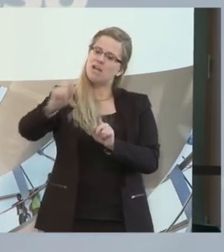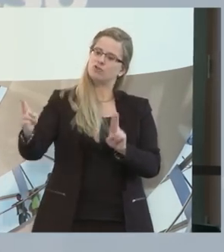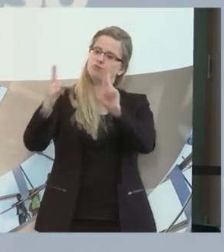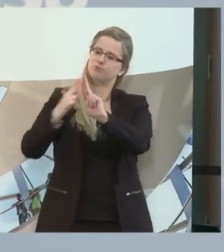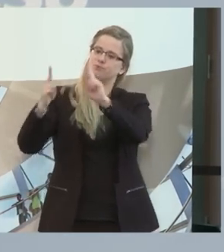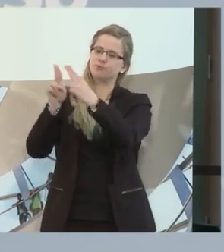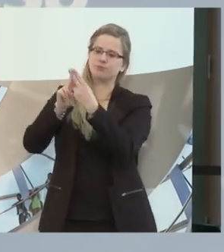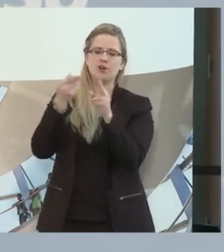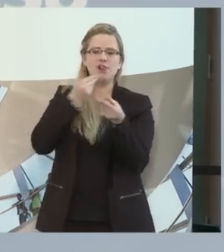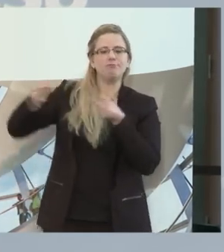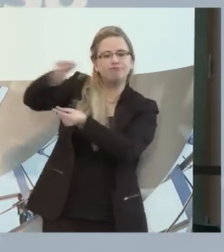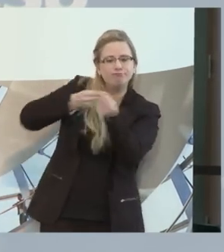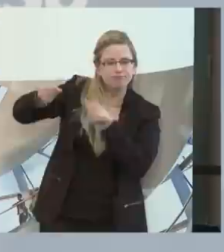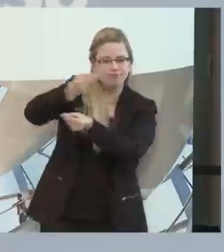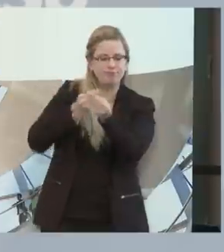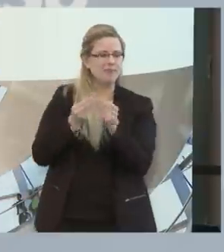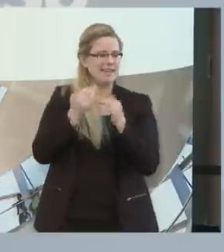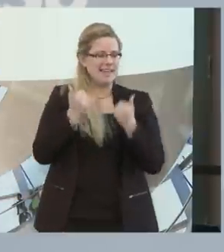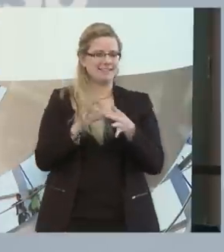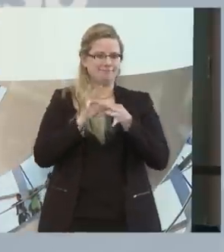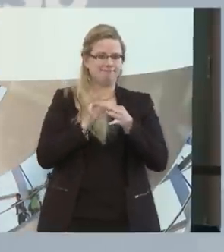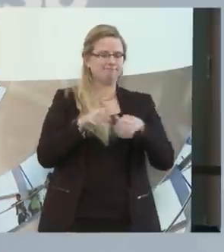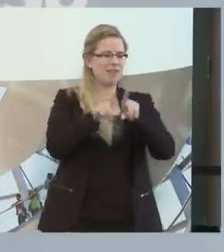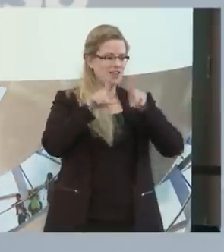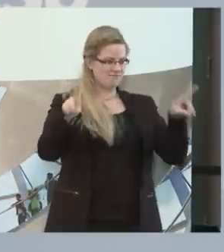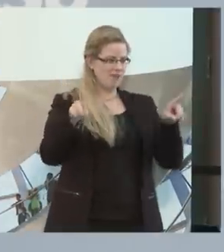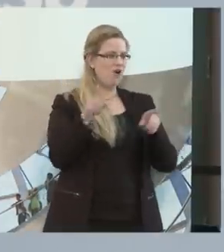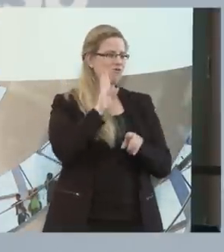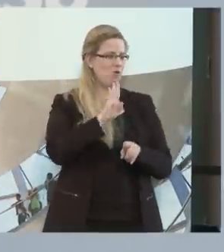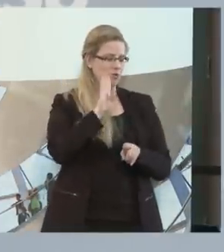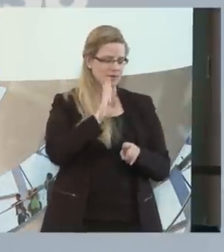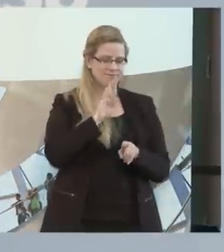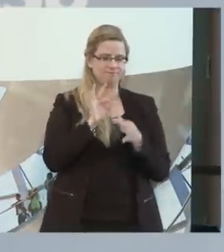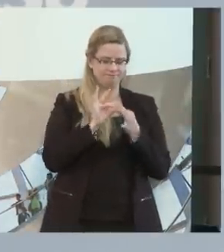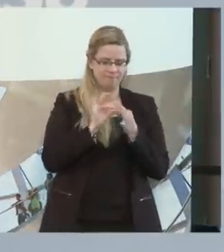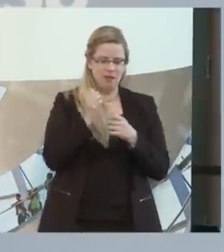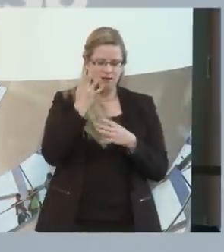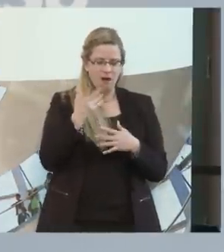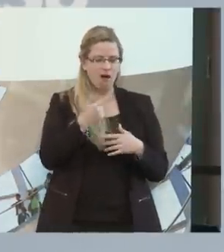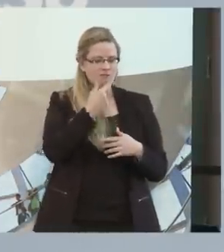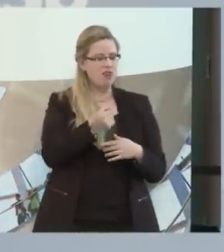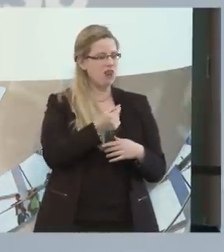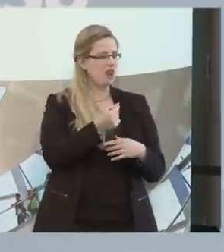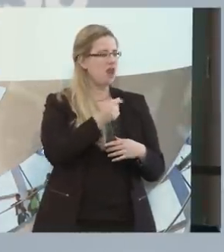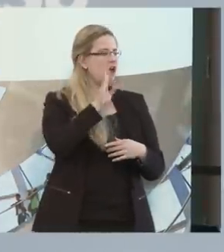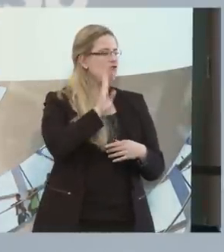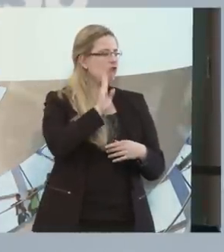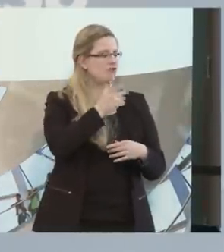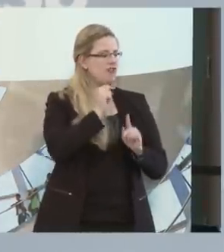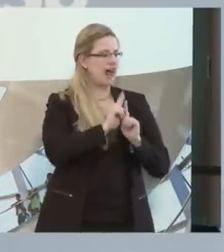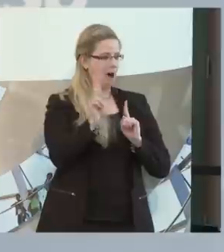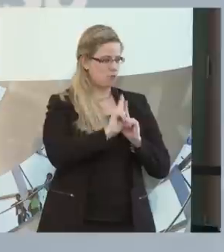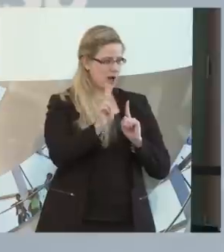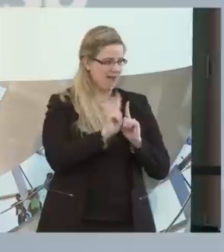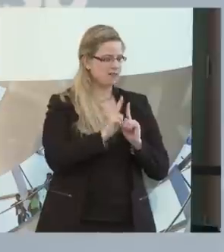zum Wohnen, was Sie ja mich eigentlich gefragt haben. Wir sind natürlich dafür, dass man ambulant wohnt. Wir haben als Rotes Kreuz